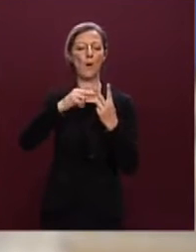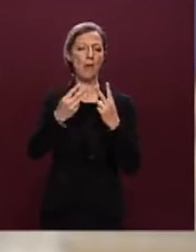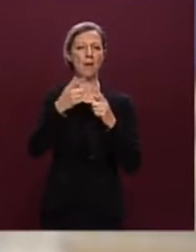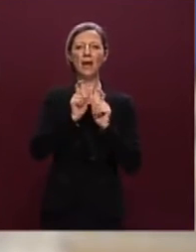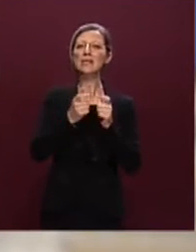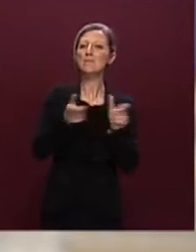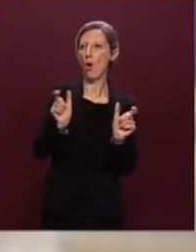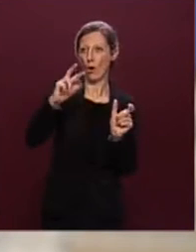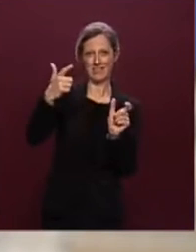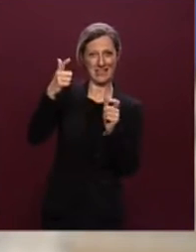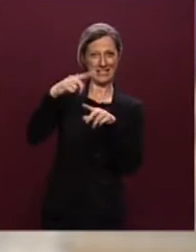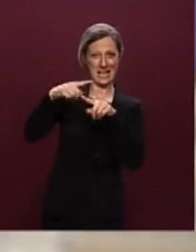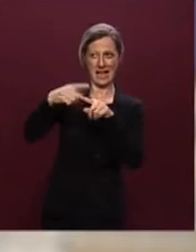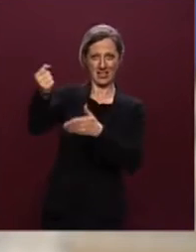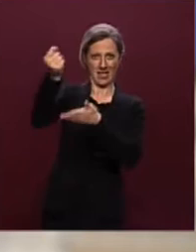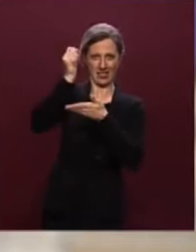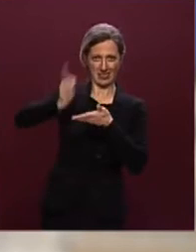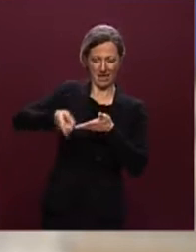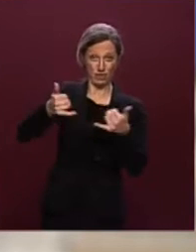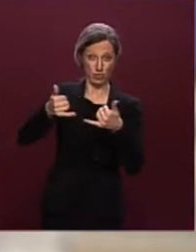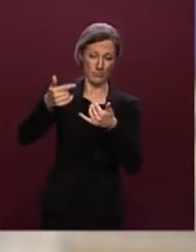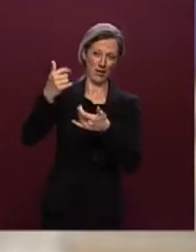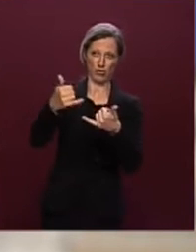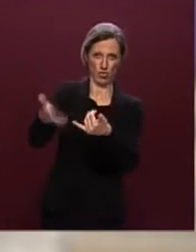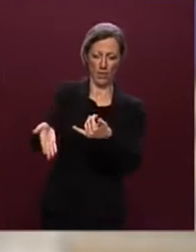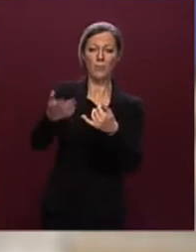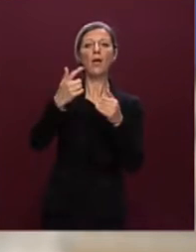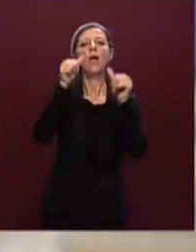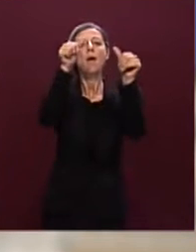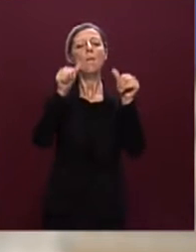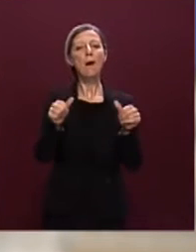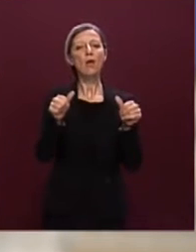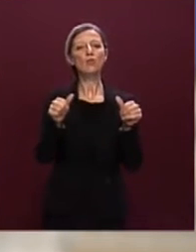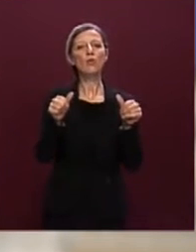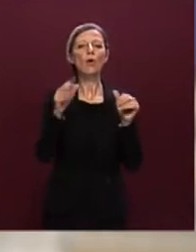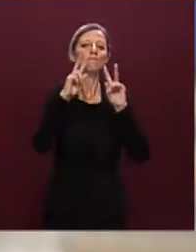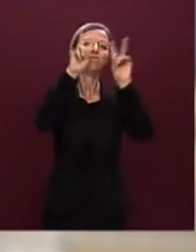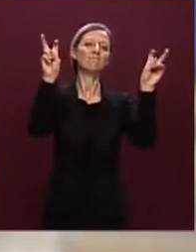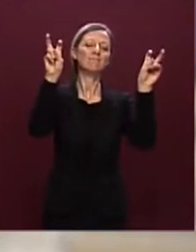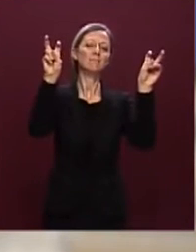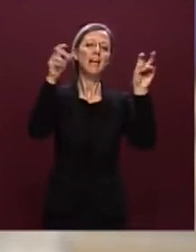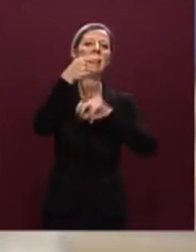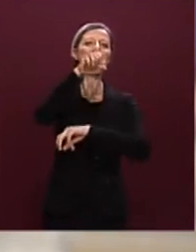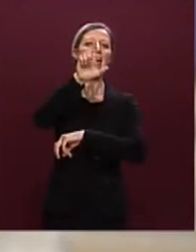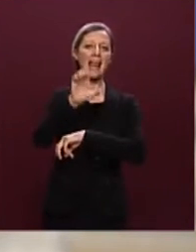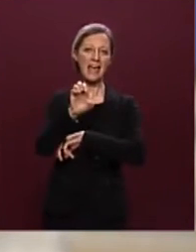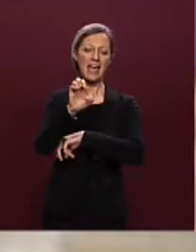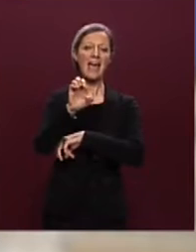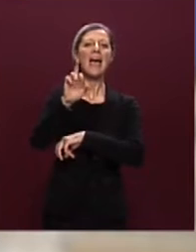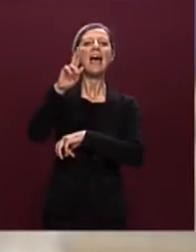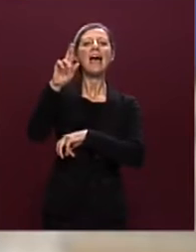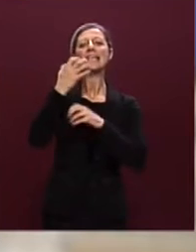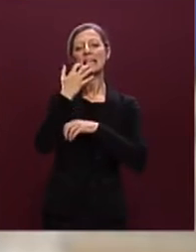terza rata di dicembre è quella relativa al bando sul cosiddetto teleriscaldamento, un bando